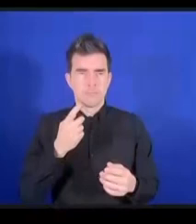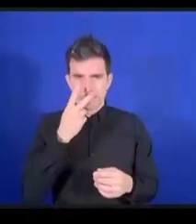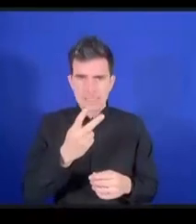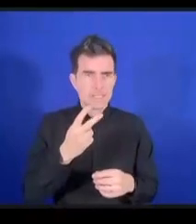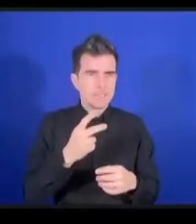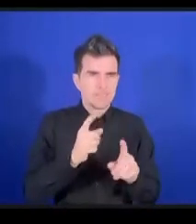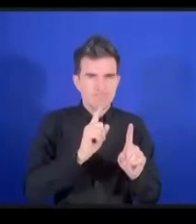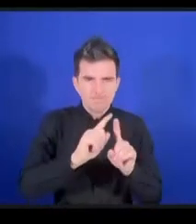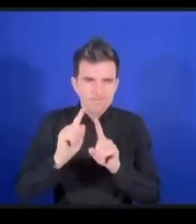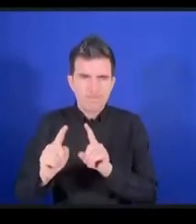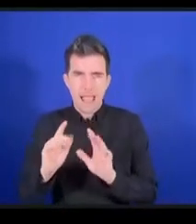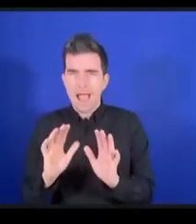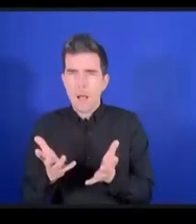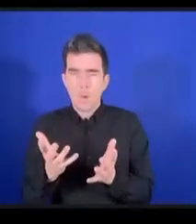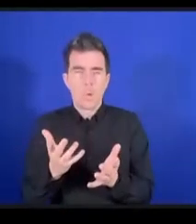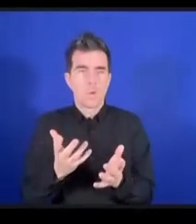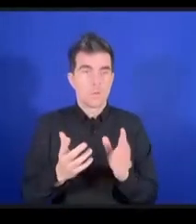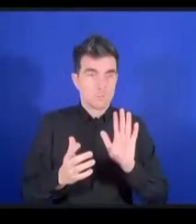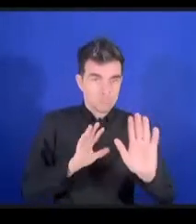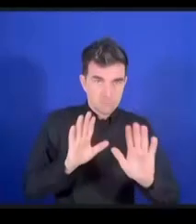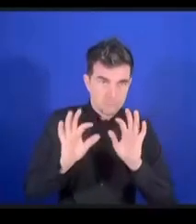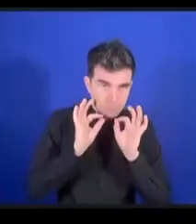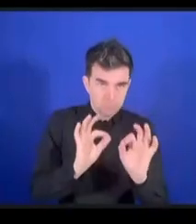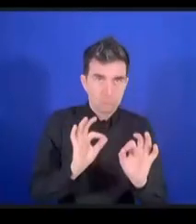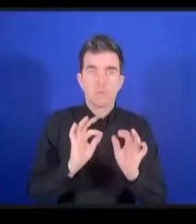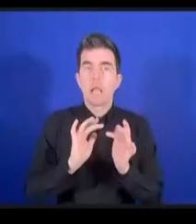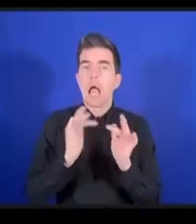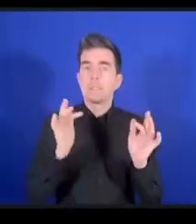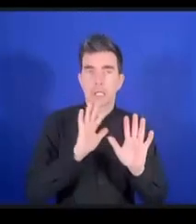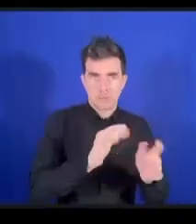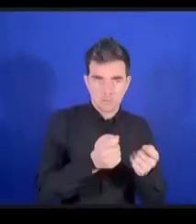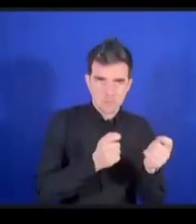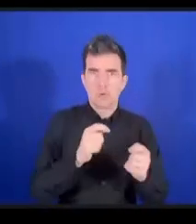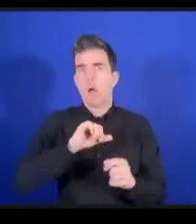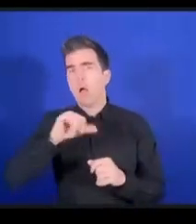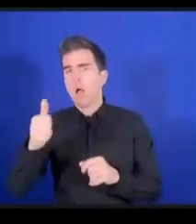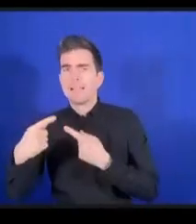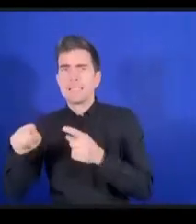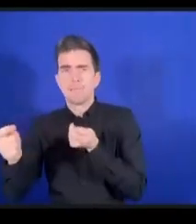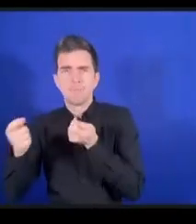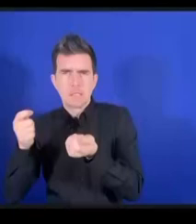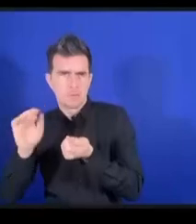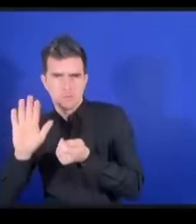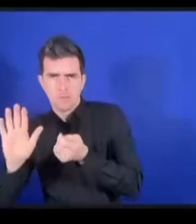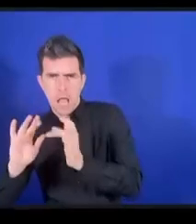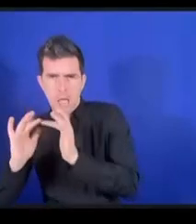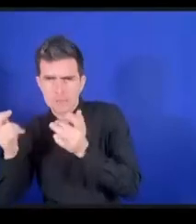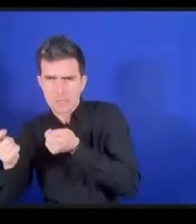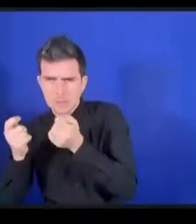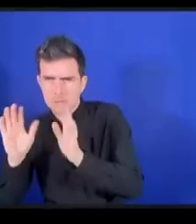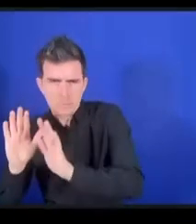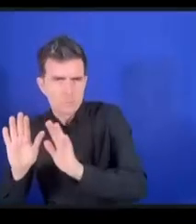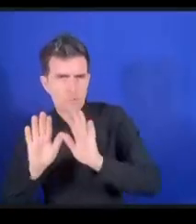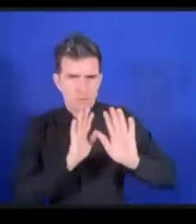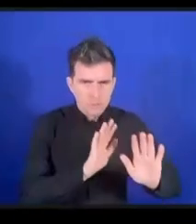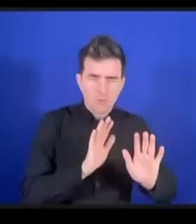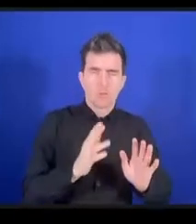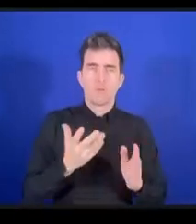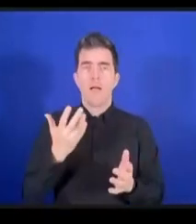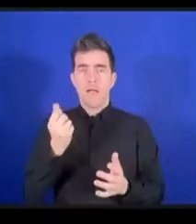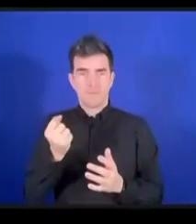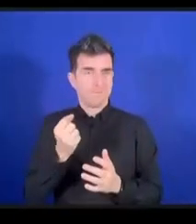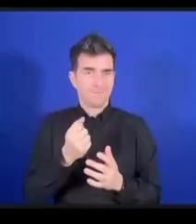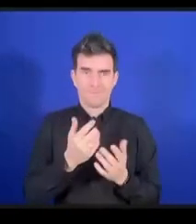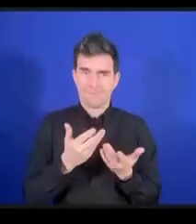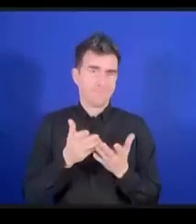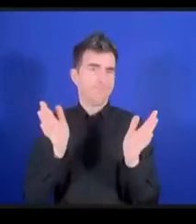une gouvernance qui se penche sur l'intelligence artificielle générative et les grands modèles linguistiques. Nous pouvons voir également